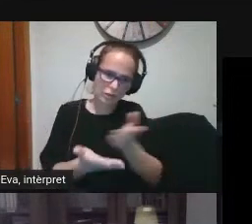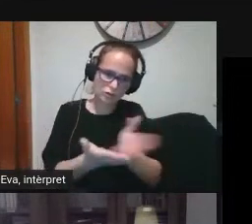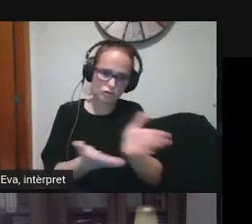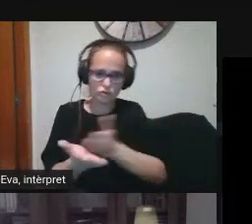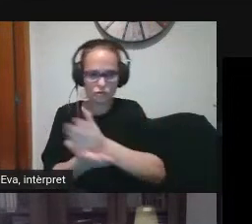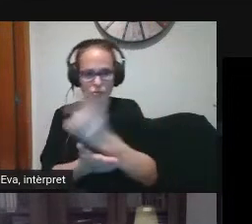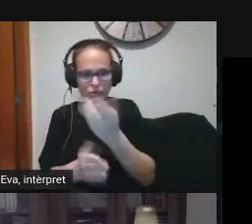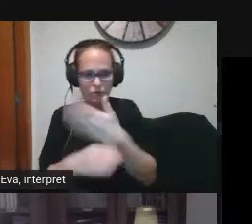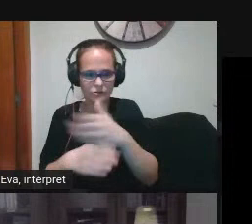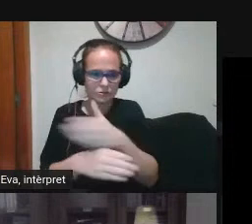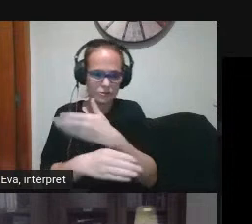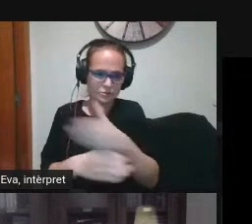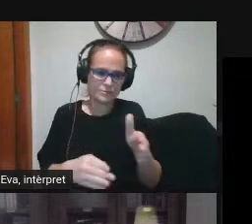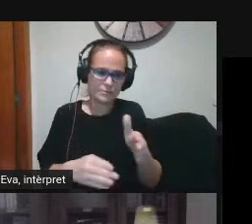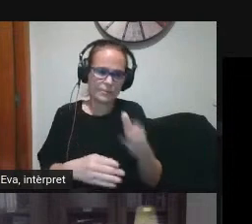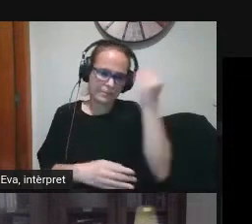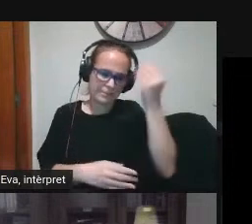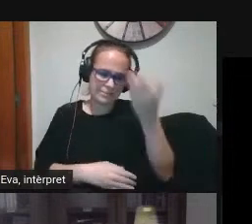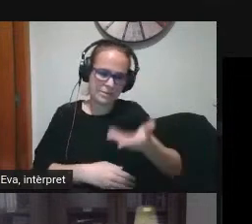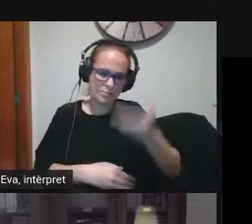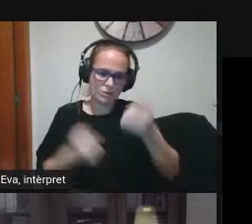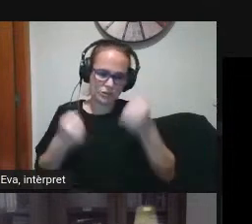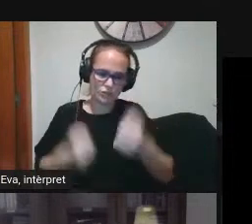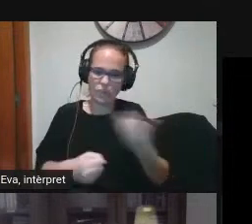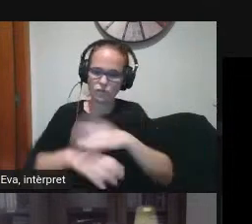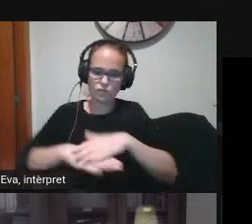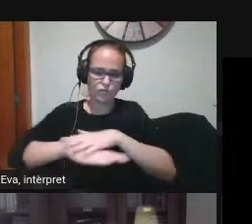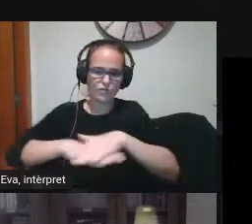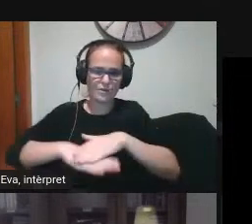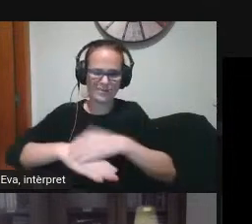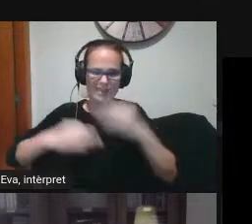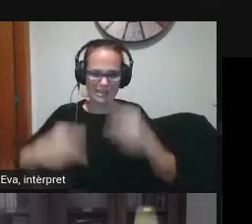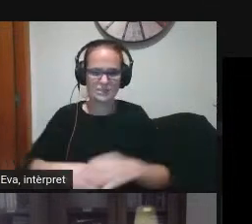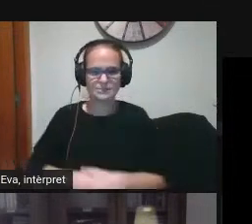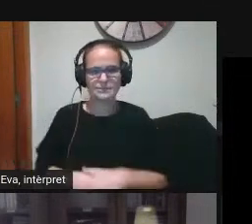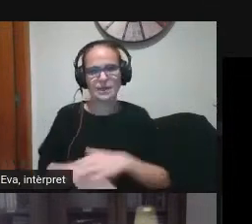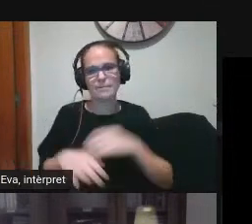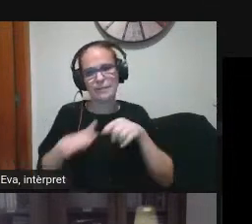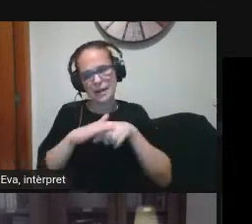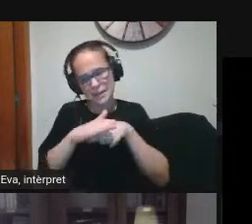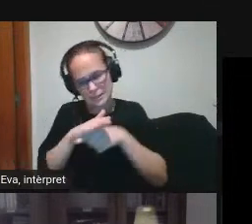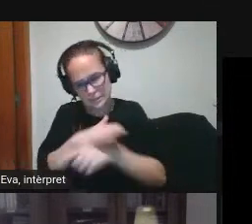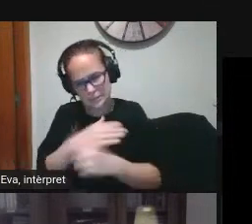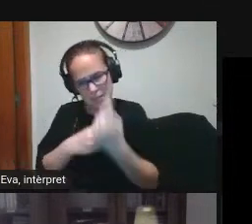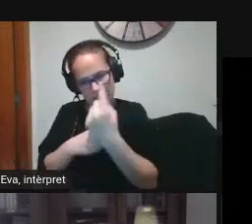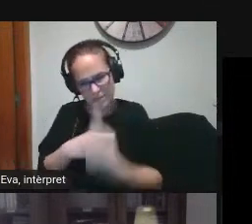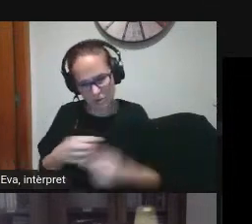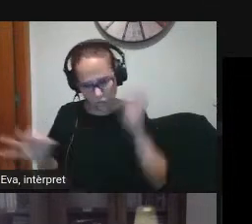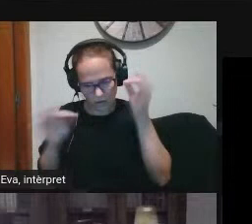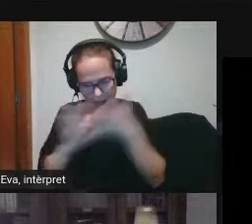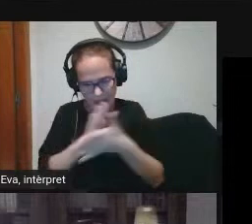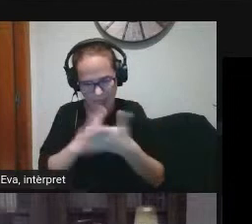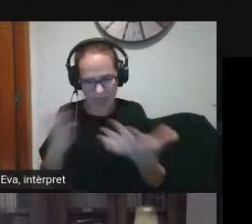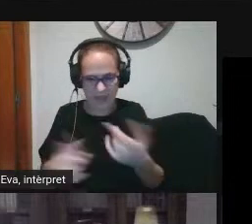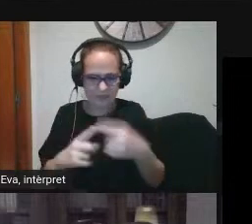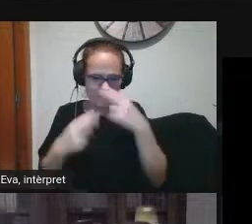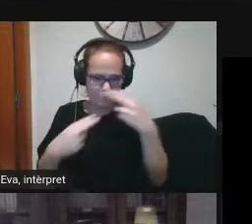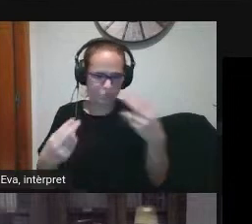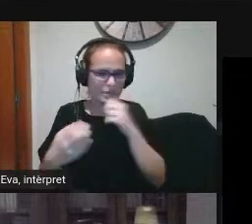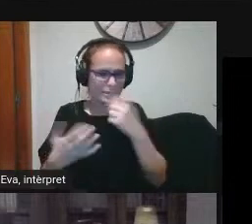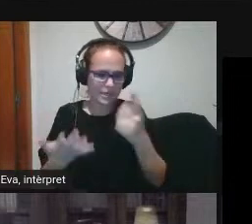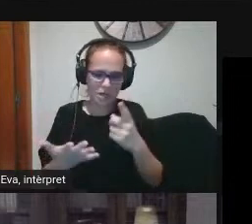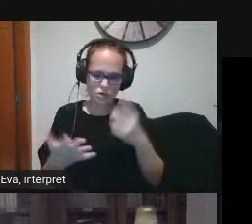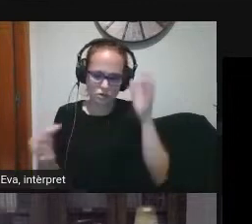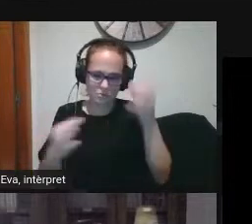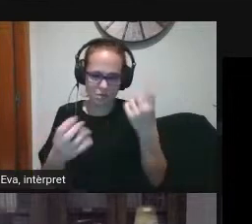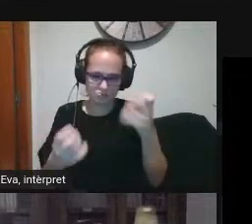creiem que són que són molt importants i molt fonamentals per no entrar evidentment amb totes elles que no és el moment que no està encara publicat si volem